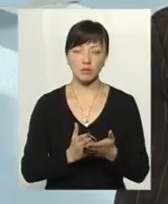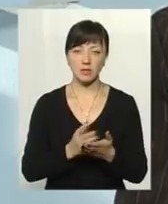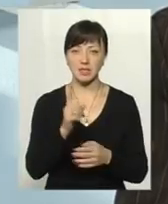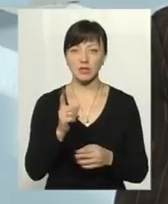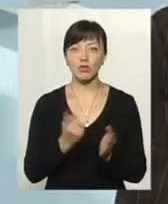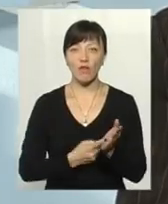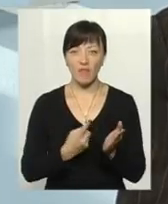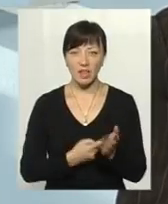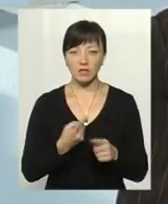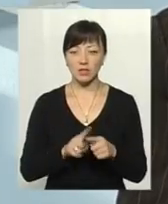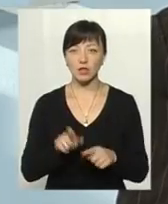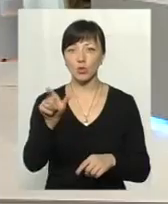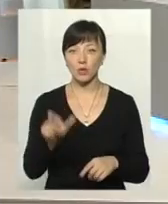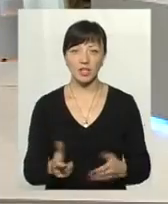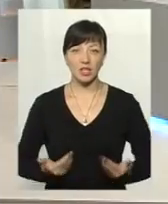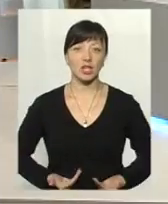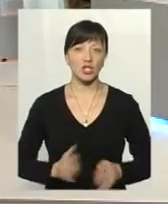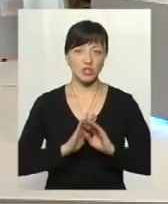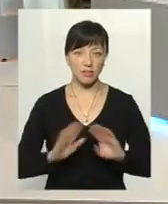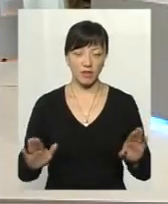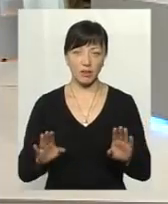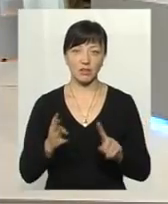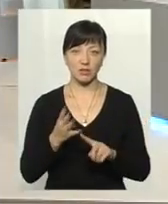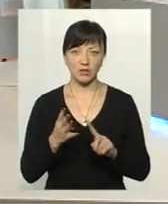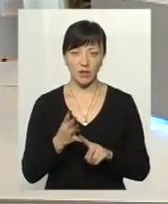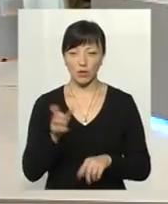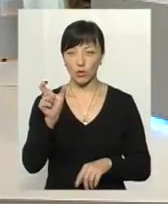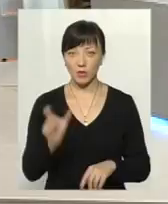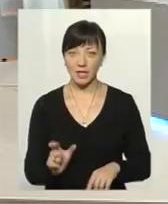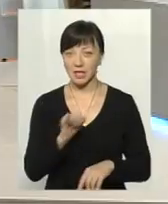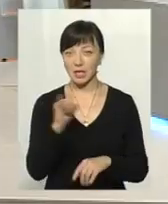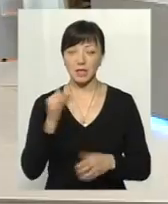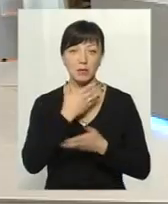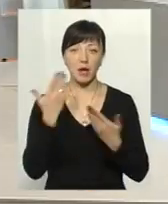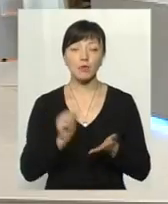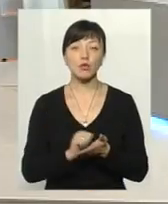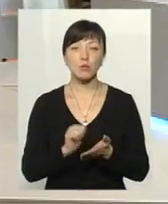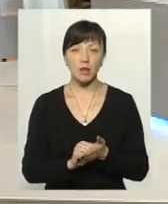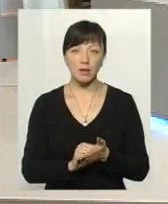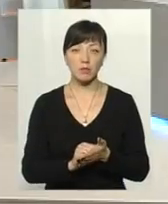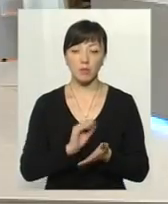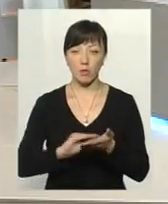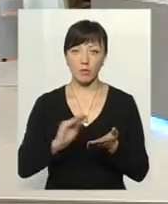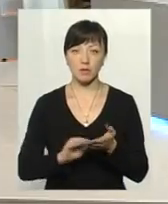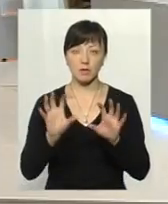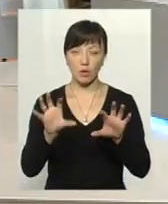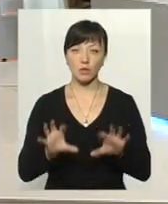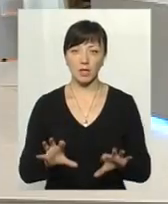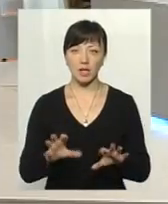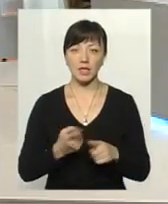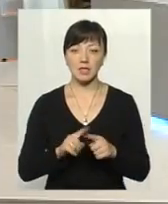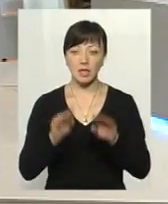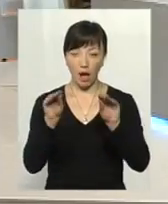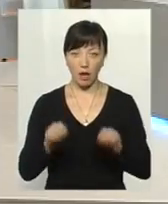Щоб довести, що ця людина не живе. Тобто, у цієї четвертої людини, що її нема. Якими документами прописано законодавством?